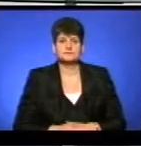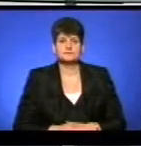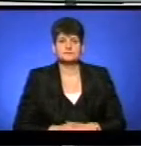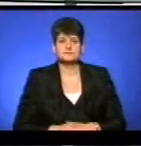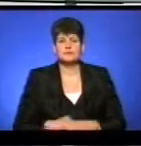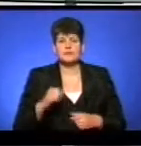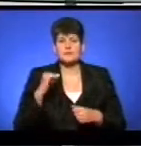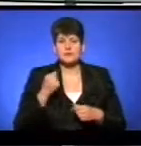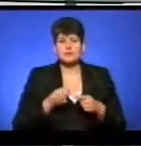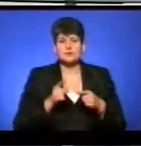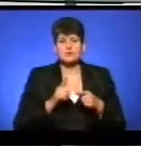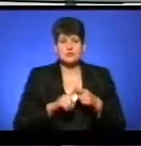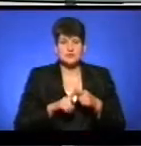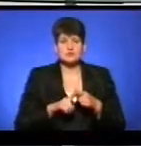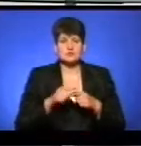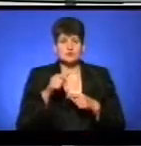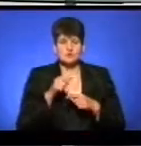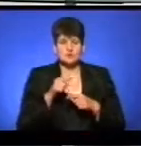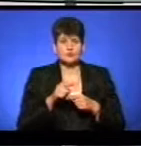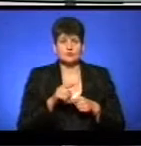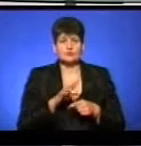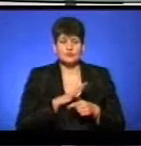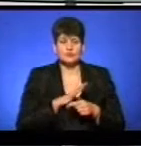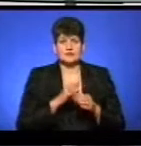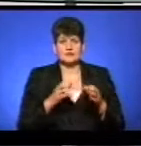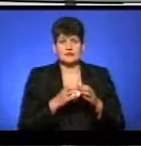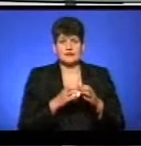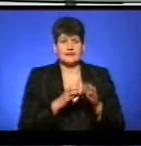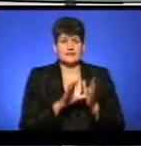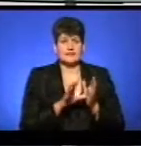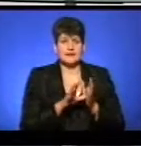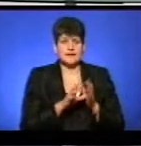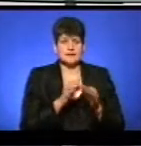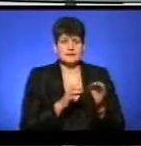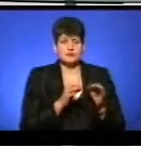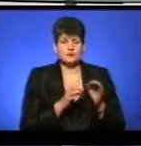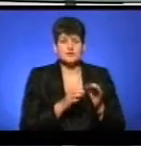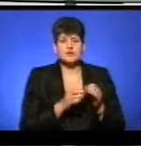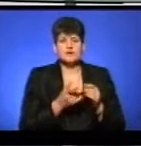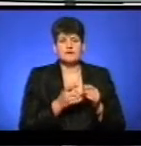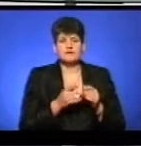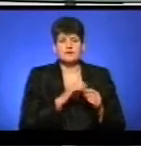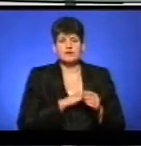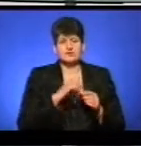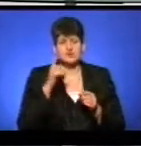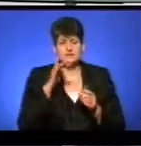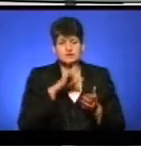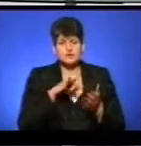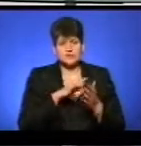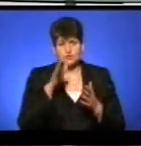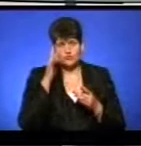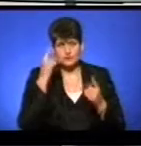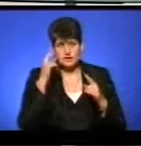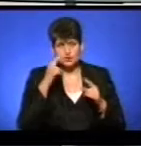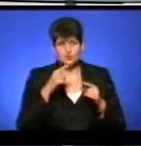Переможцями з лету юних дослідників природи стали у категорії «Енергія і середовище» вихованці Чортківського центру науково-технічної